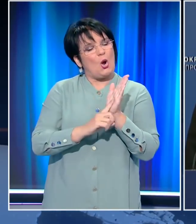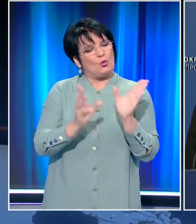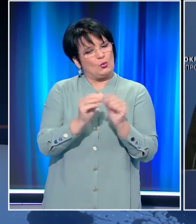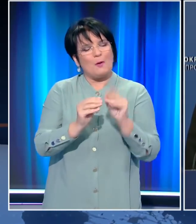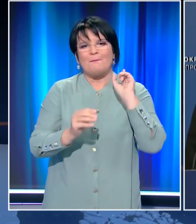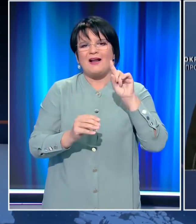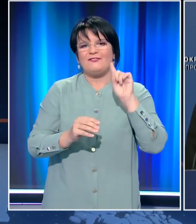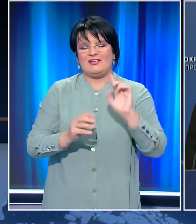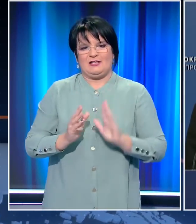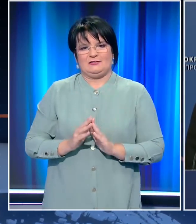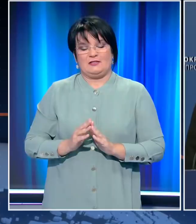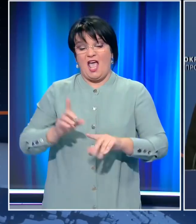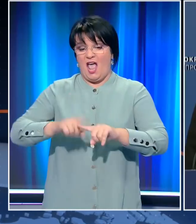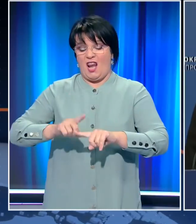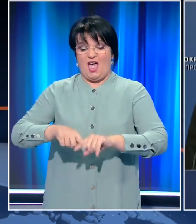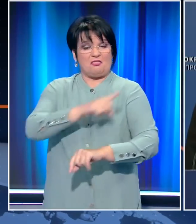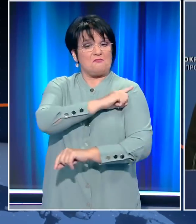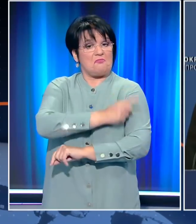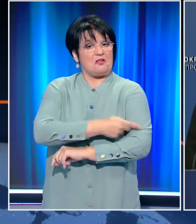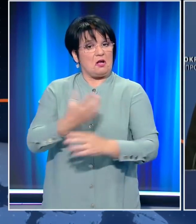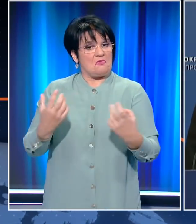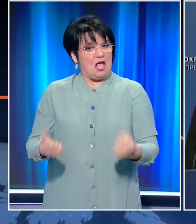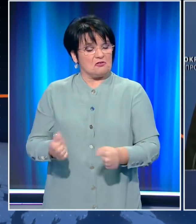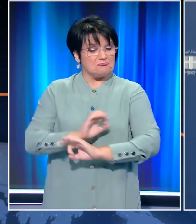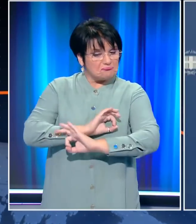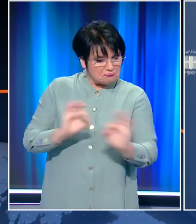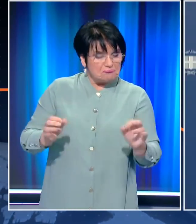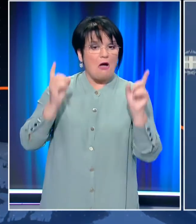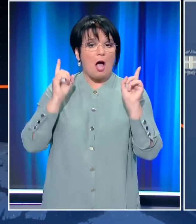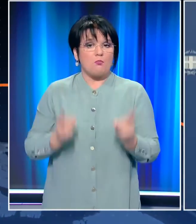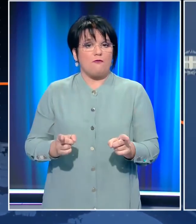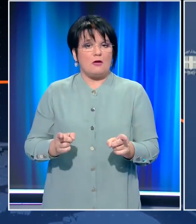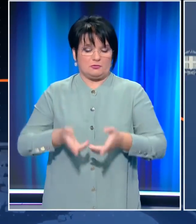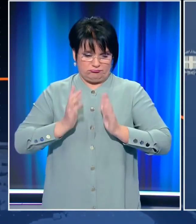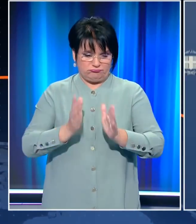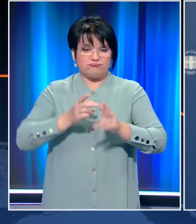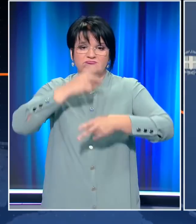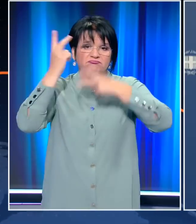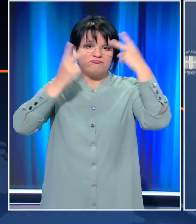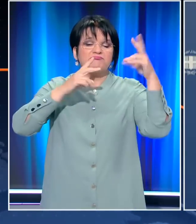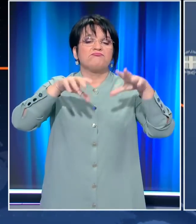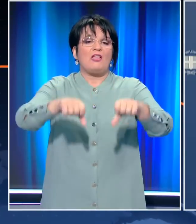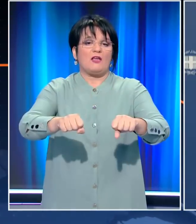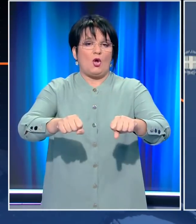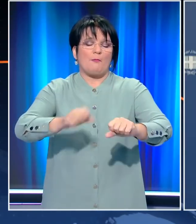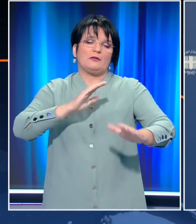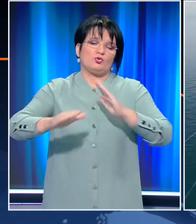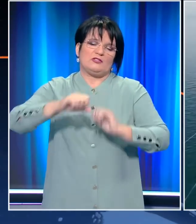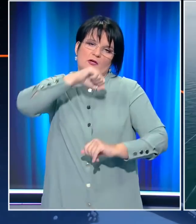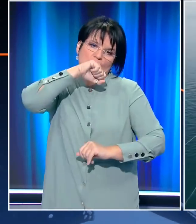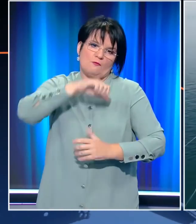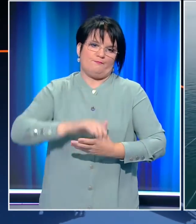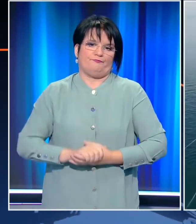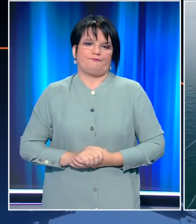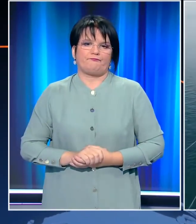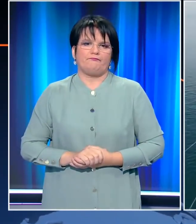Σε κάθε περίπτωση, η Ελλάδα έχει τη δύναμη, είναι έτοιμη και αποφασισμένη να προασπίσει την κυριαρχία και τα κυριαρχικά της δικαιώματα. Ποια